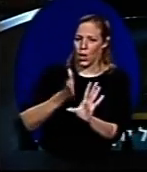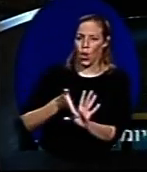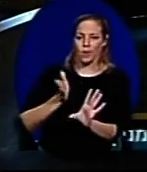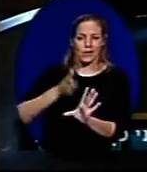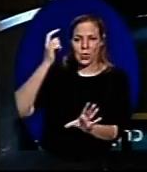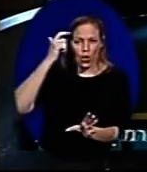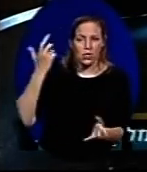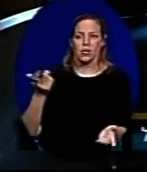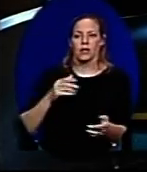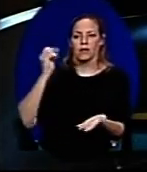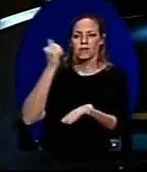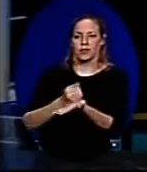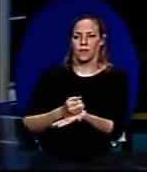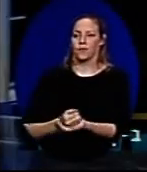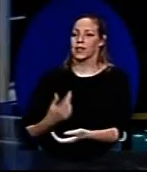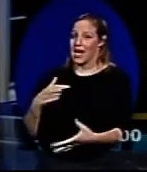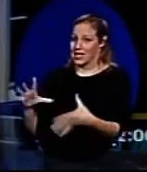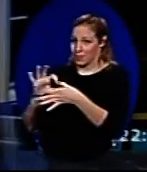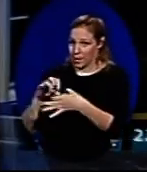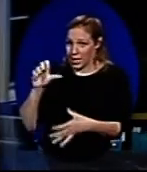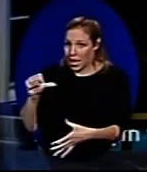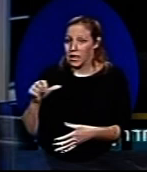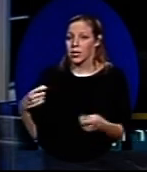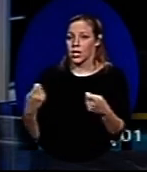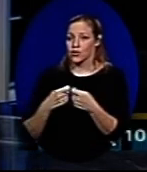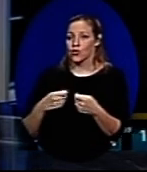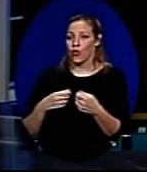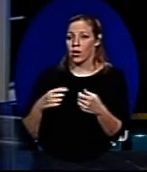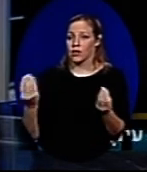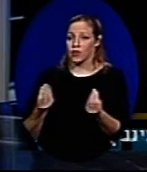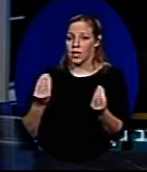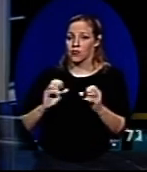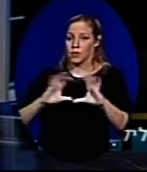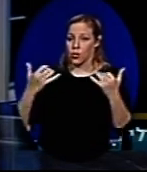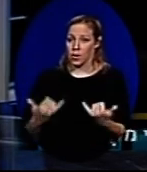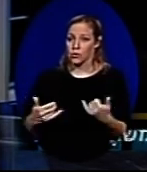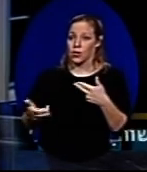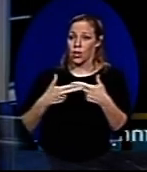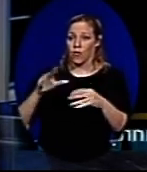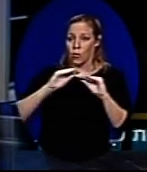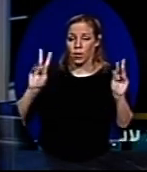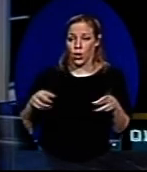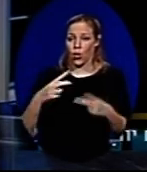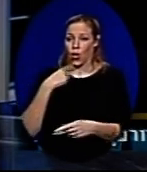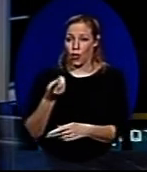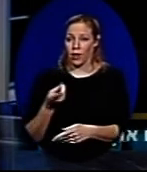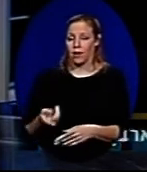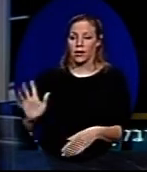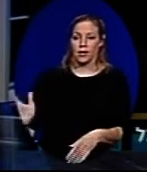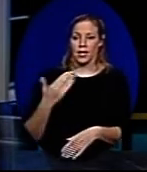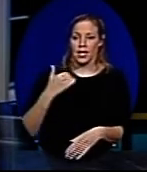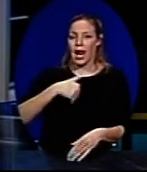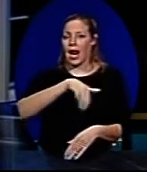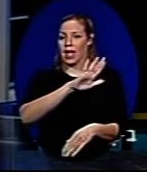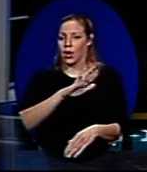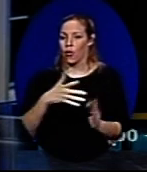הפסיכיאטר, לא יודע מי שיהיה, נותן את הסתם. אני מתחבר לארל, אפרופו, דברים שפורסים היום שייתכן, ובקרוב מורים לא יוכלו לומר, אתה יודע, כי לאחר יד